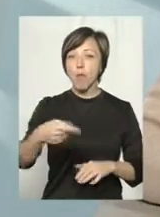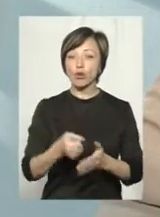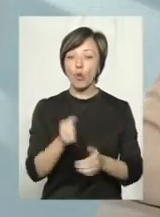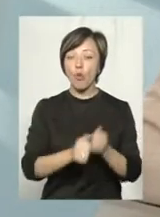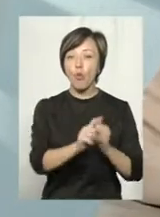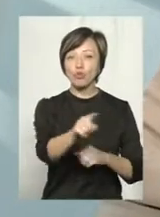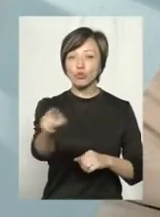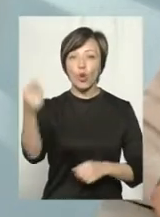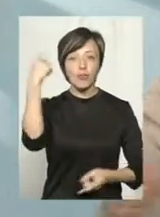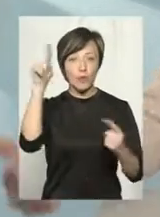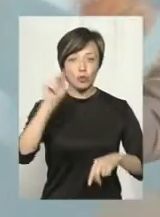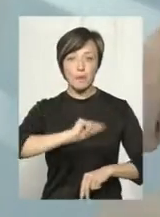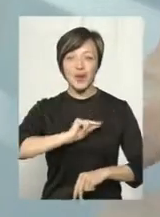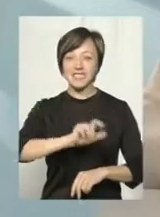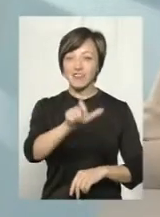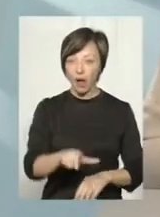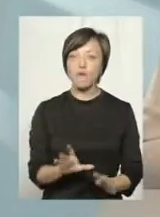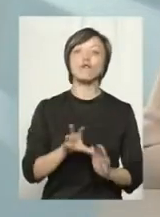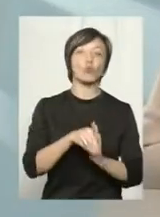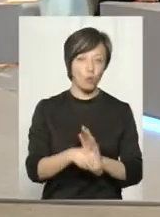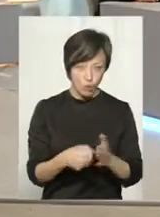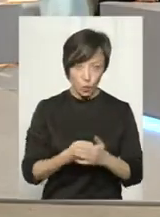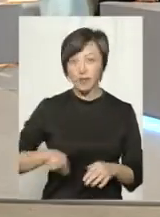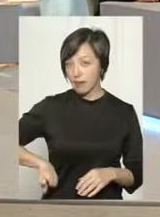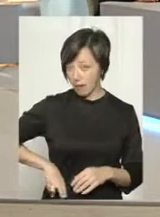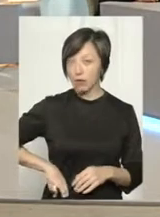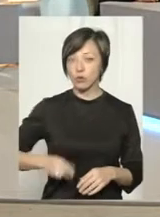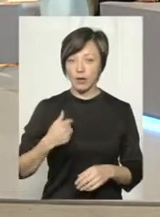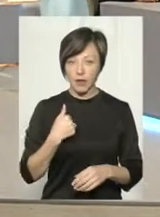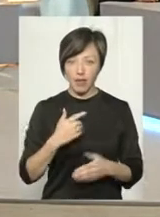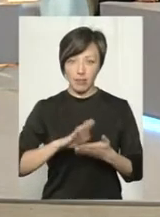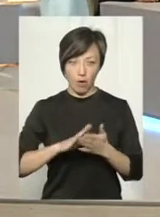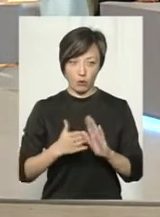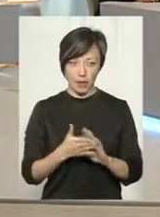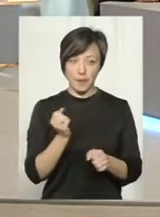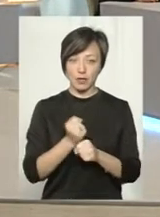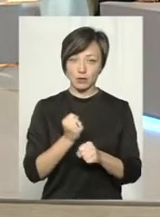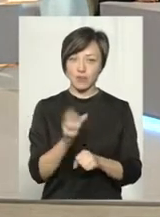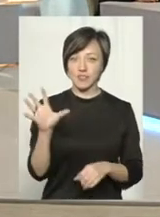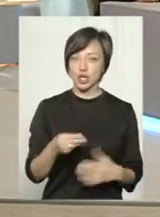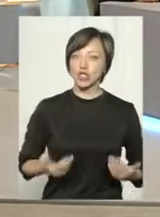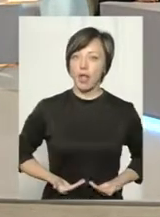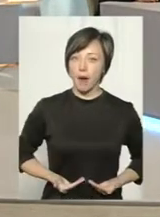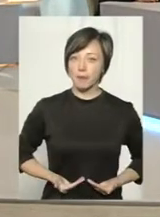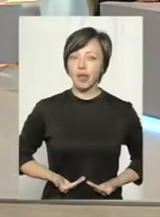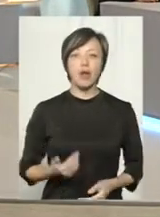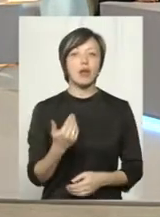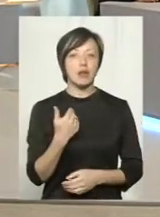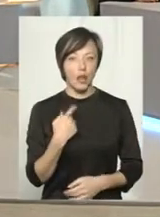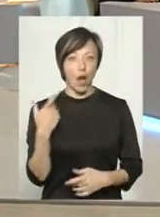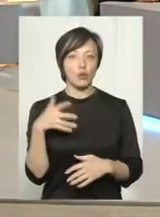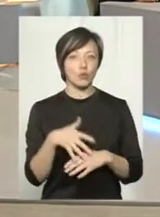кожного творчого працівника, в тому числі і до директора. Я на контракті працюю все життя. Тоді я